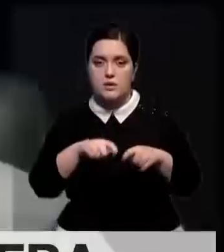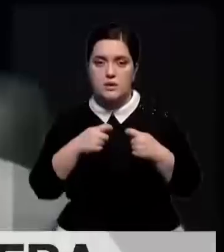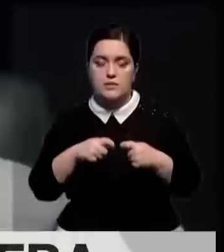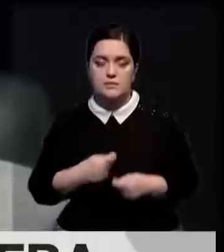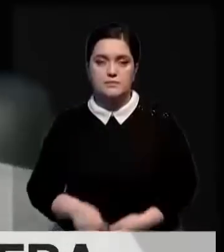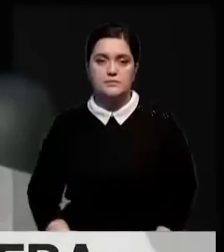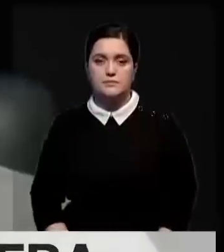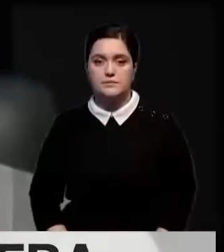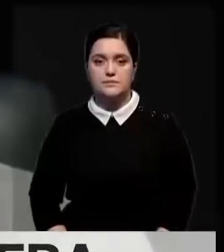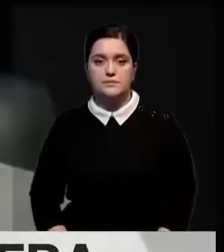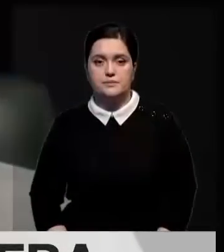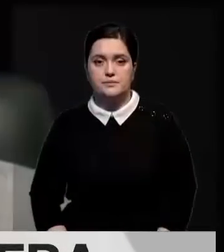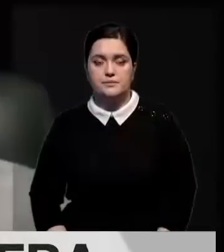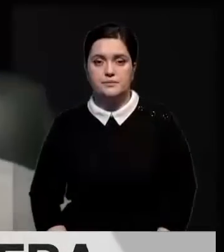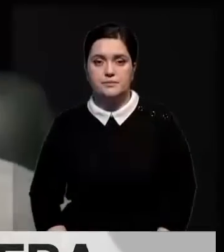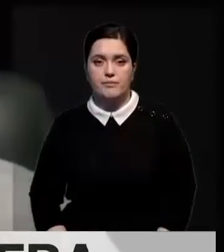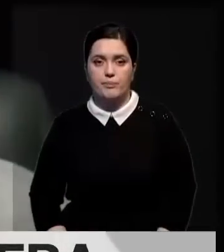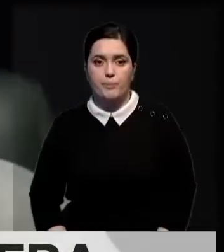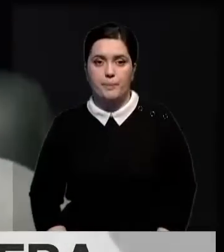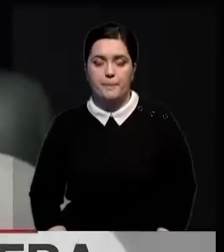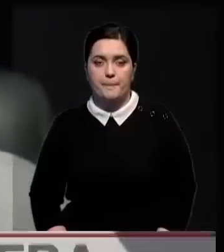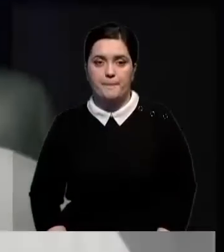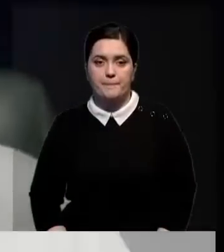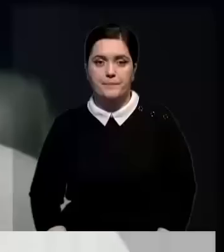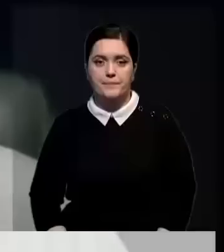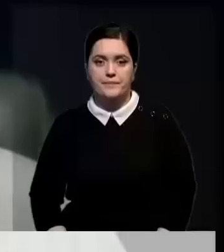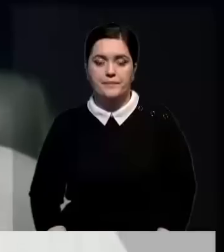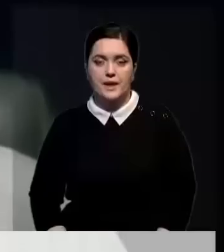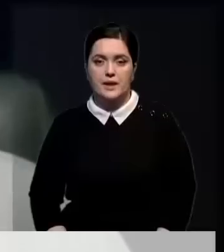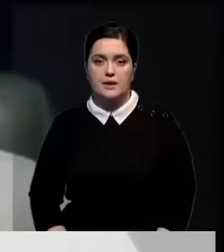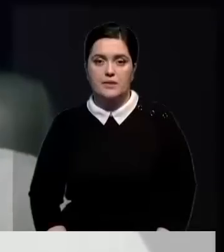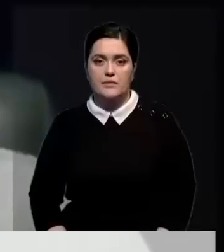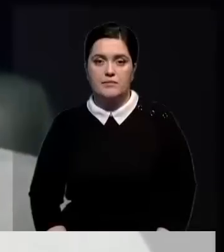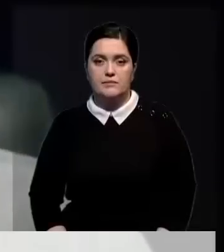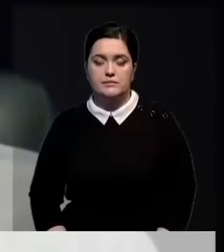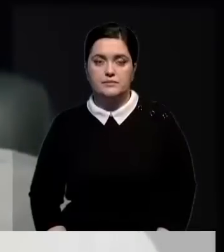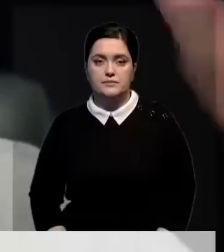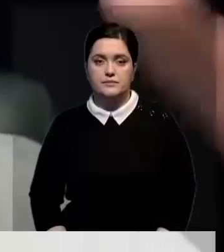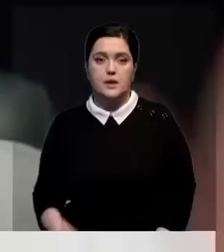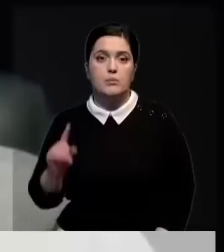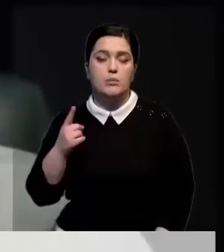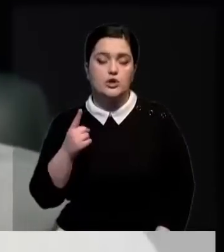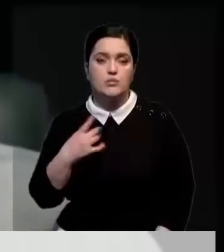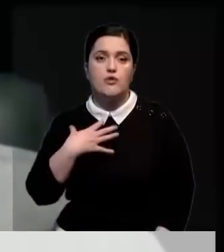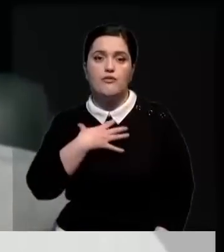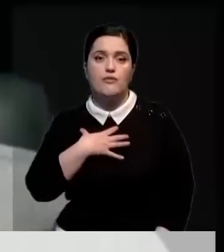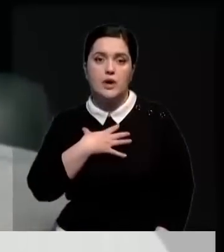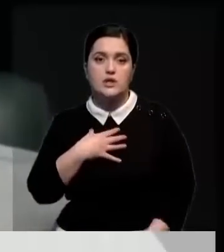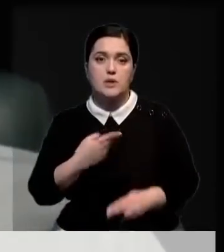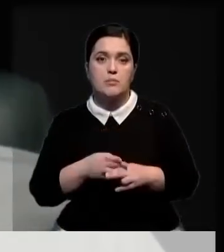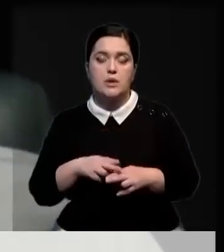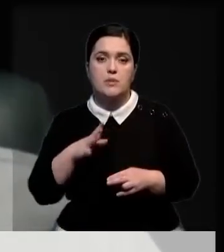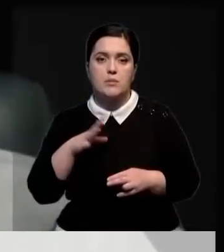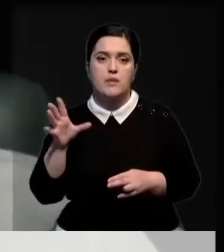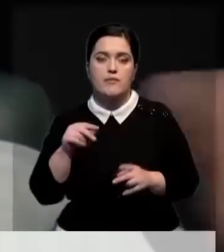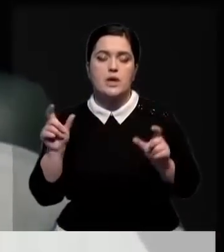Почему это было важно и почему именно эта часть верхушки пирамиды была